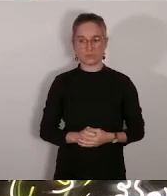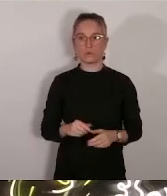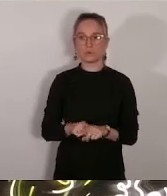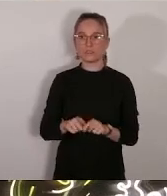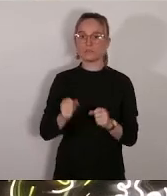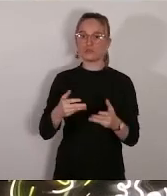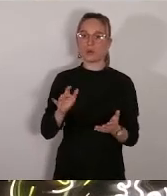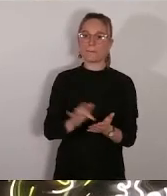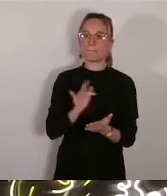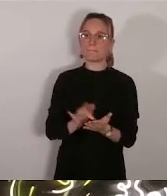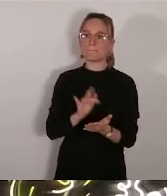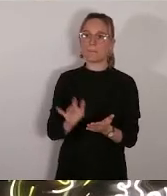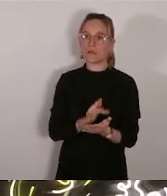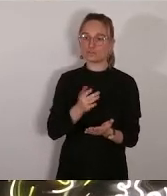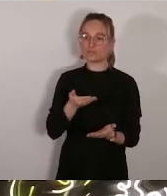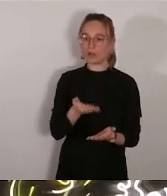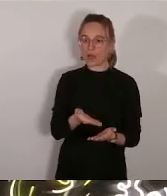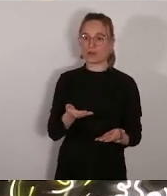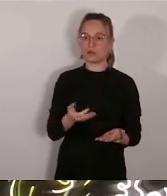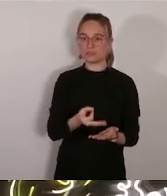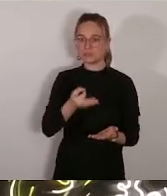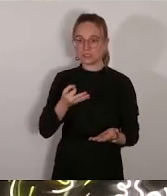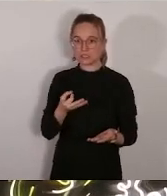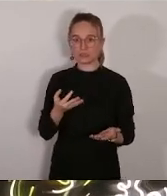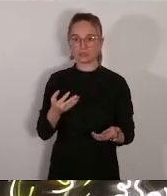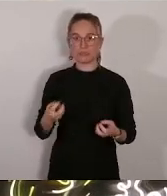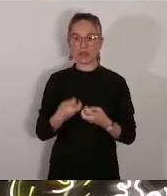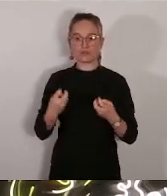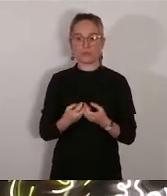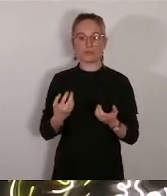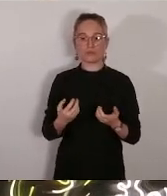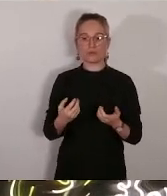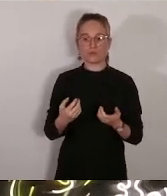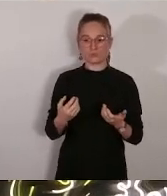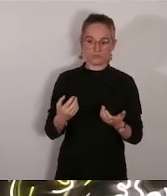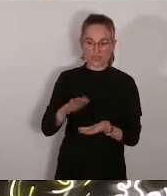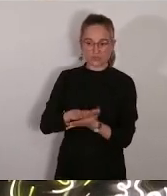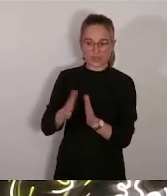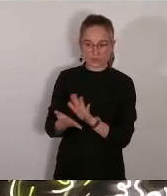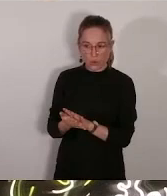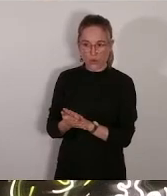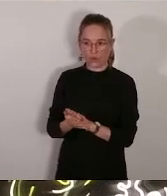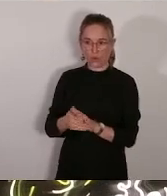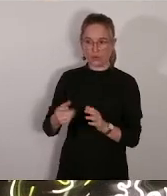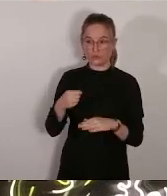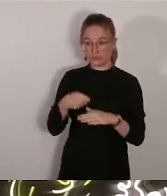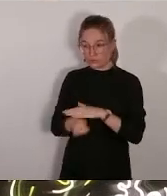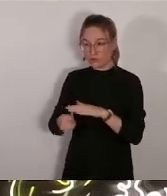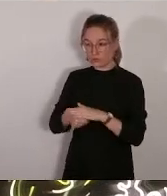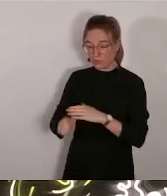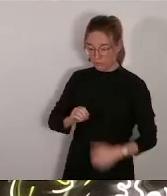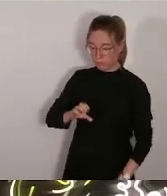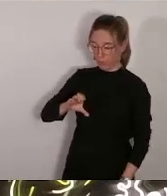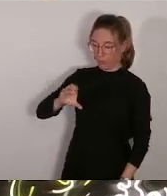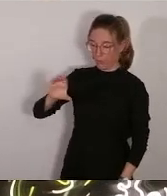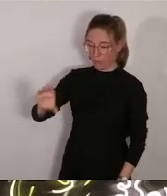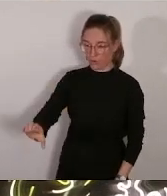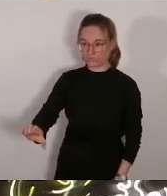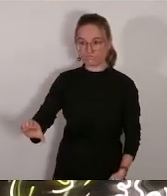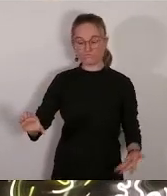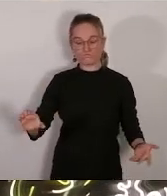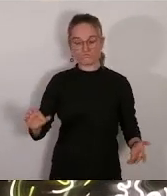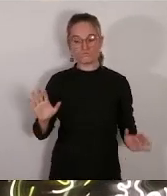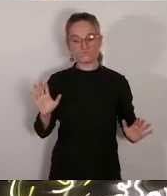lesquelles bénéficient également d'importantes subventions, nous appelle à la vigilance. Sans préjugé des évaluations du travail